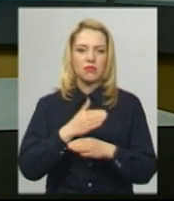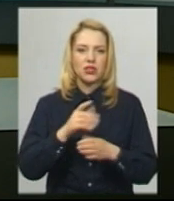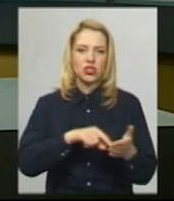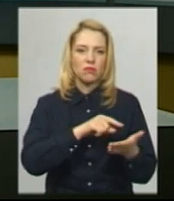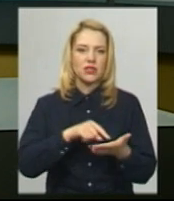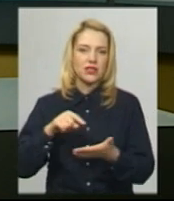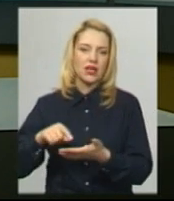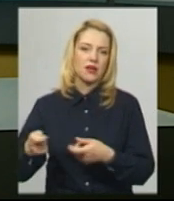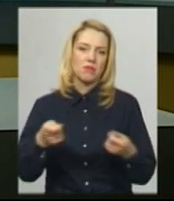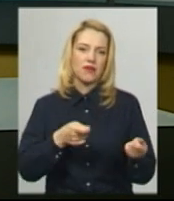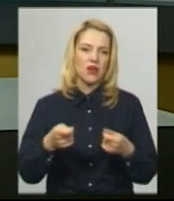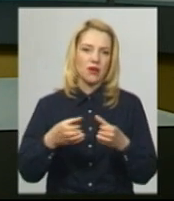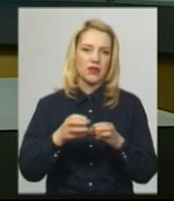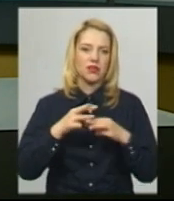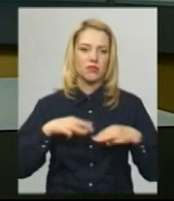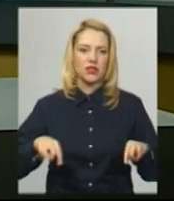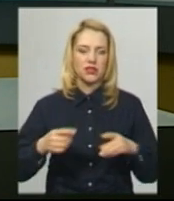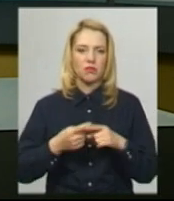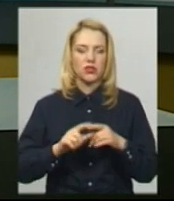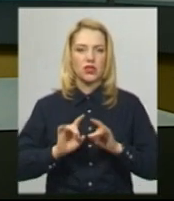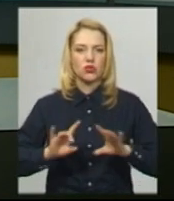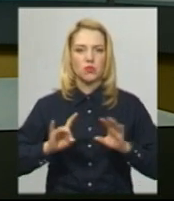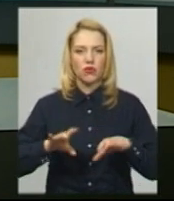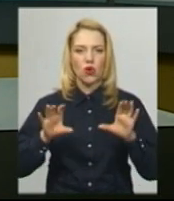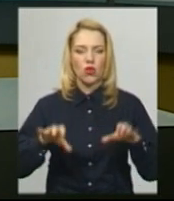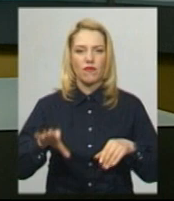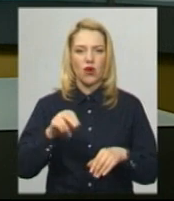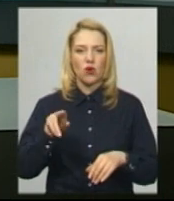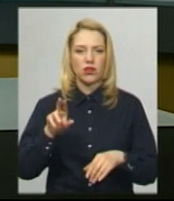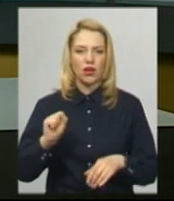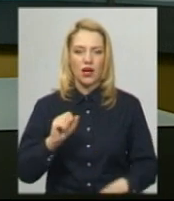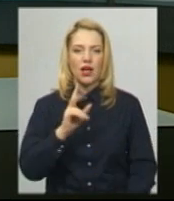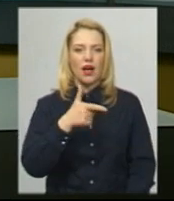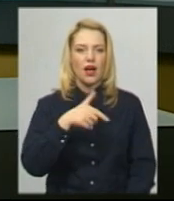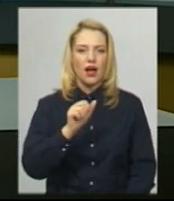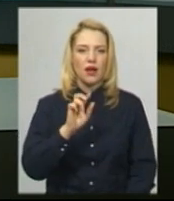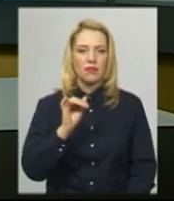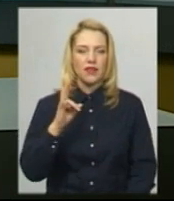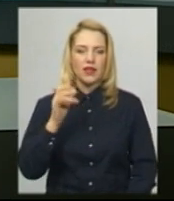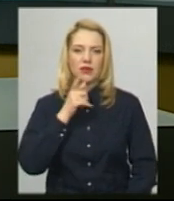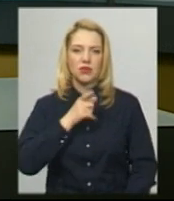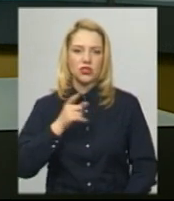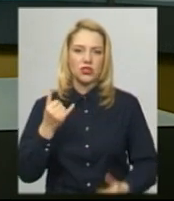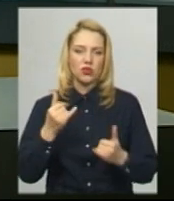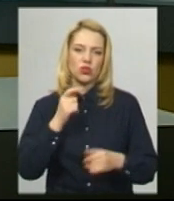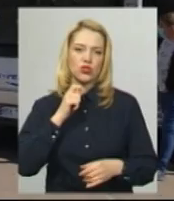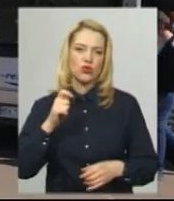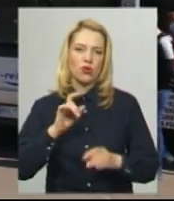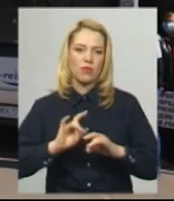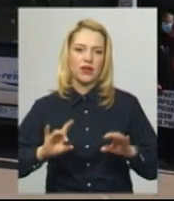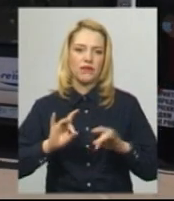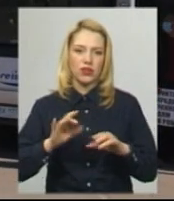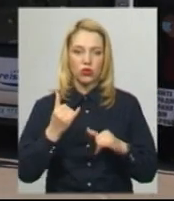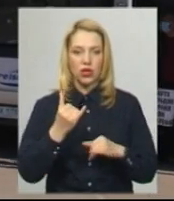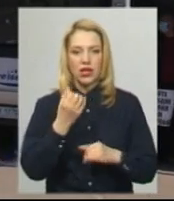Кабінету міністрів України. Про це сказав голова ОДА Дмитро Габінет під час сьогоднішнього брифінгу. Нагадаю, 13